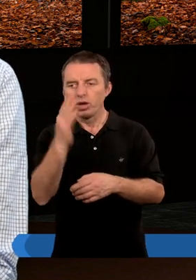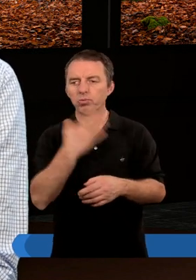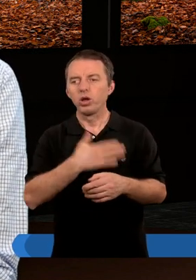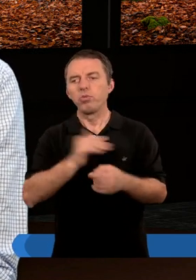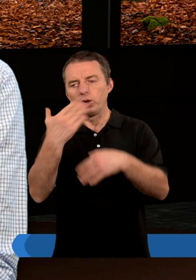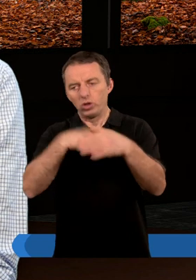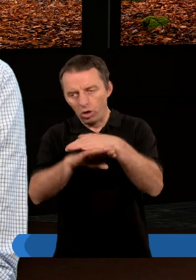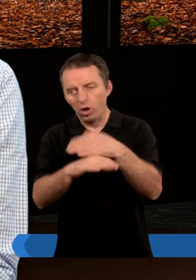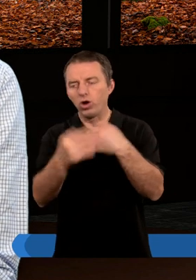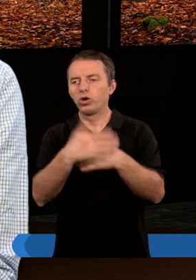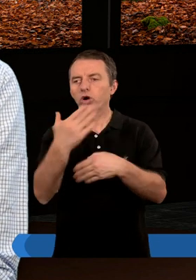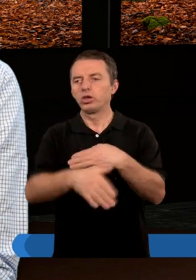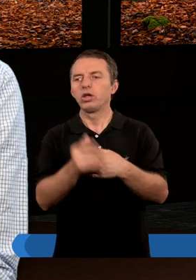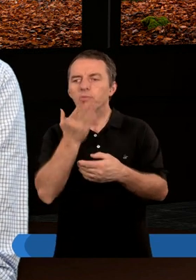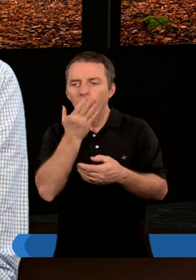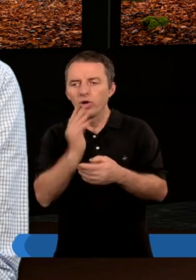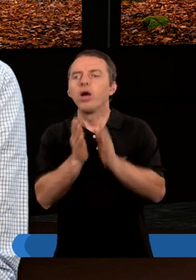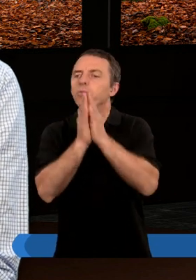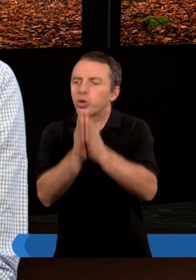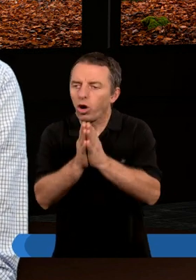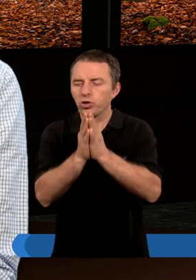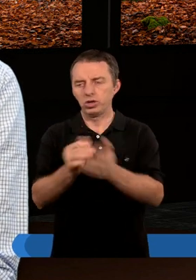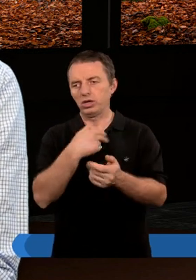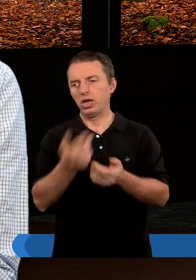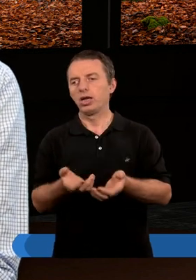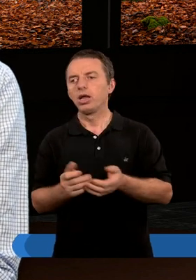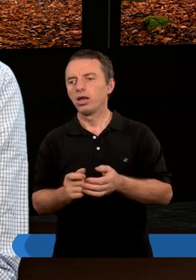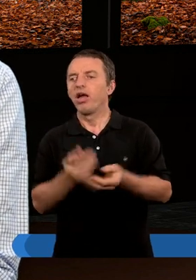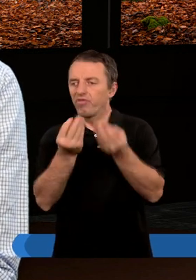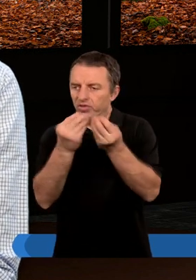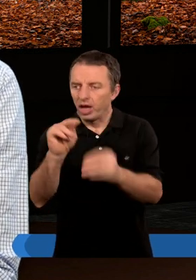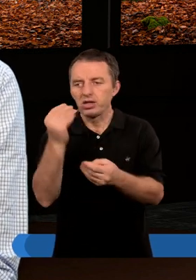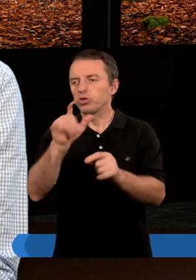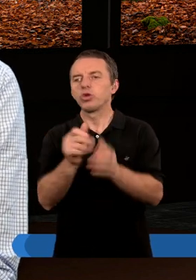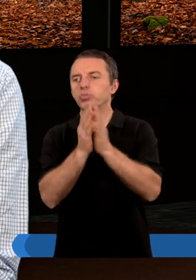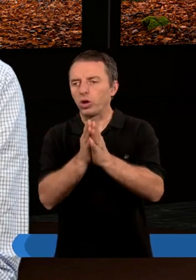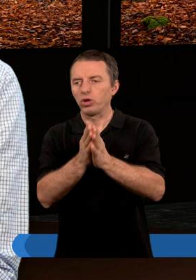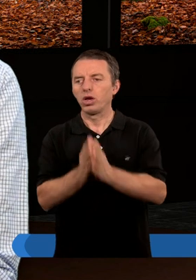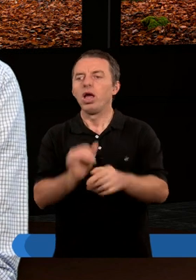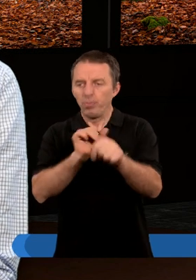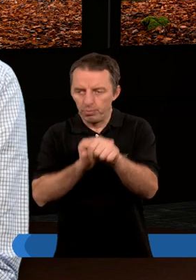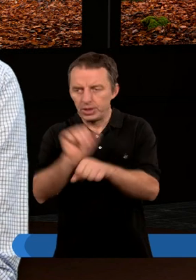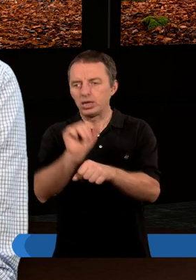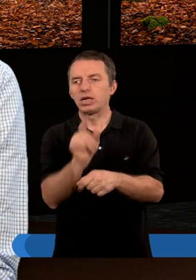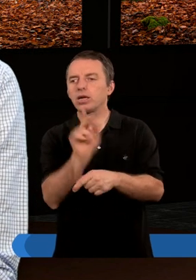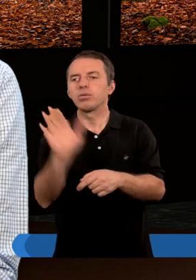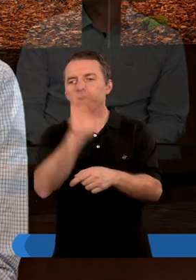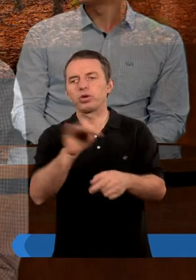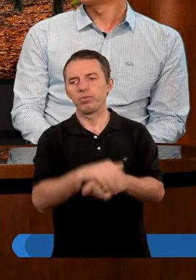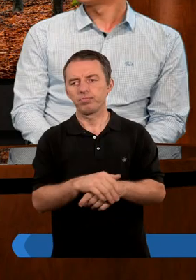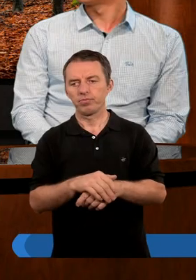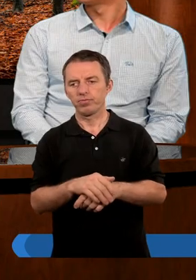podoba się. Tak pod koniec On mówi i tak prosi nas, chyba tak nawet więcej, prosi, żeby być z Bogiem.